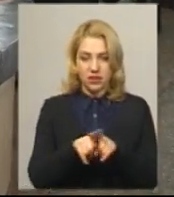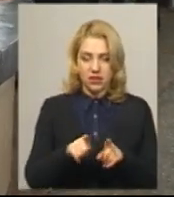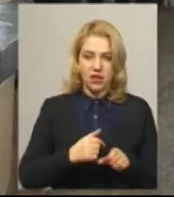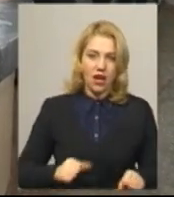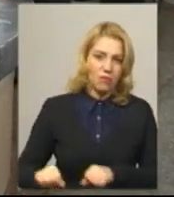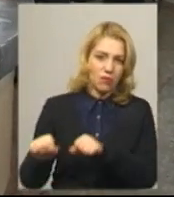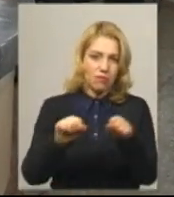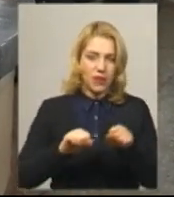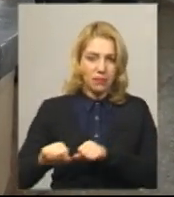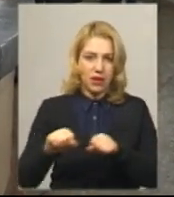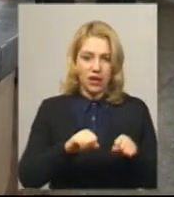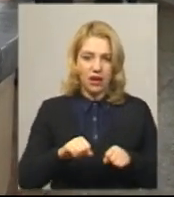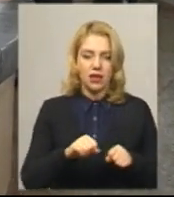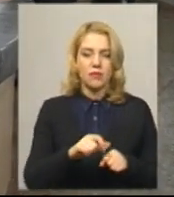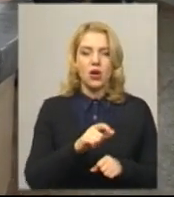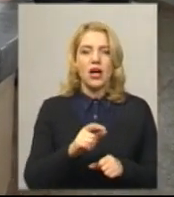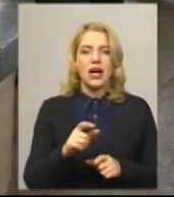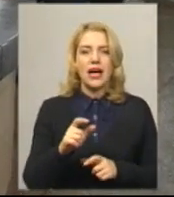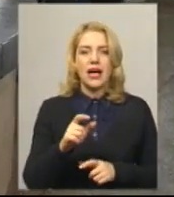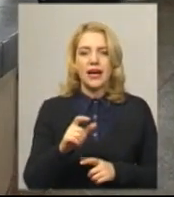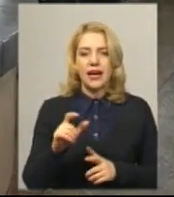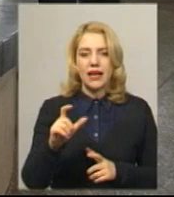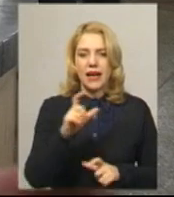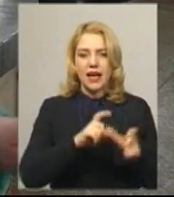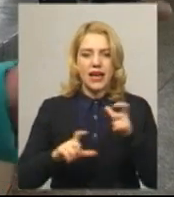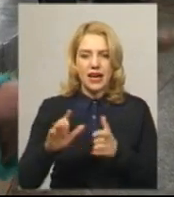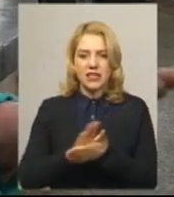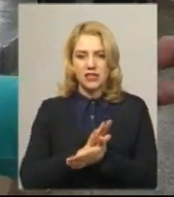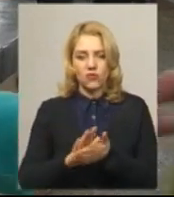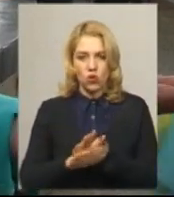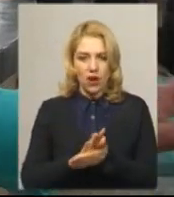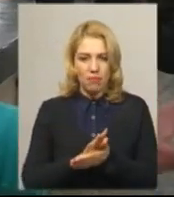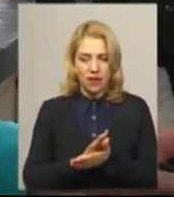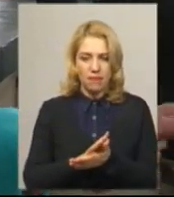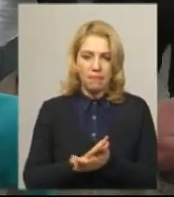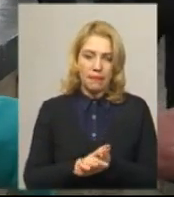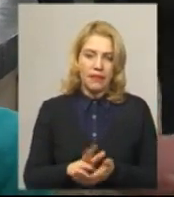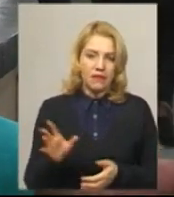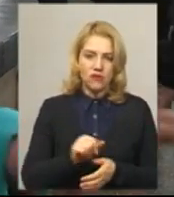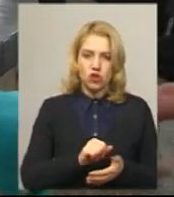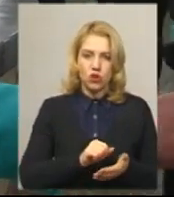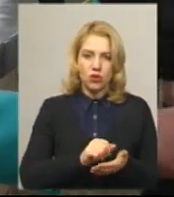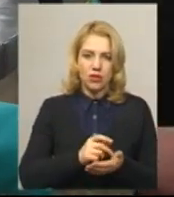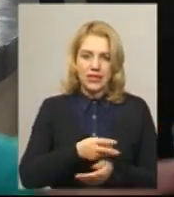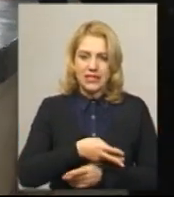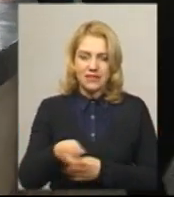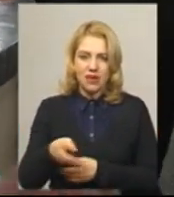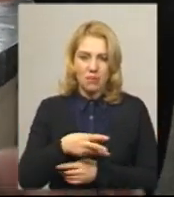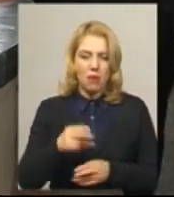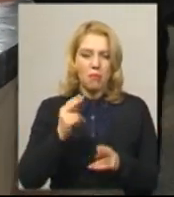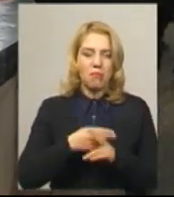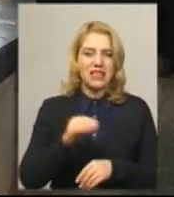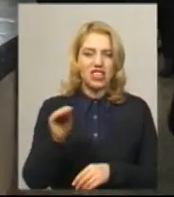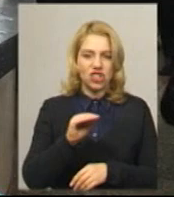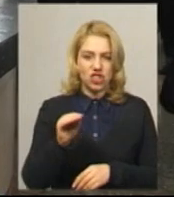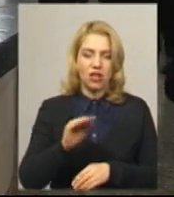прибираємо растворами цими вірусидами. Ми змиваємо все, обжируємо, а